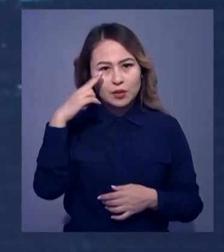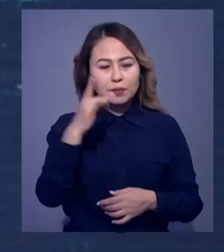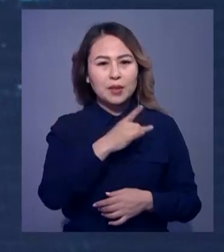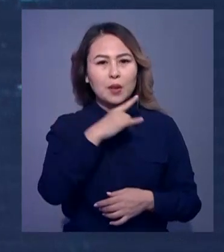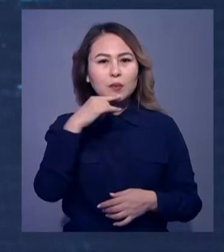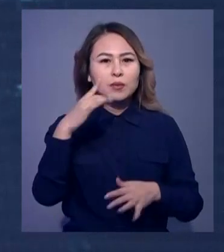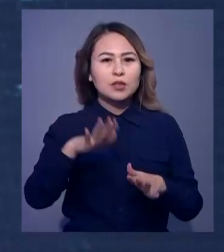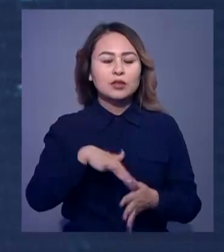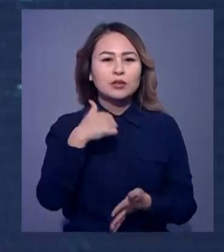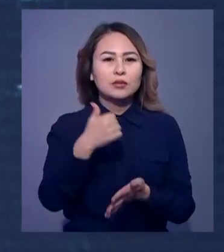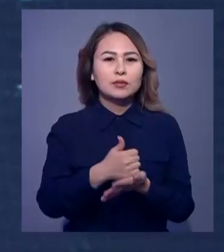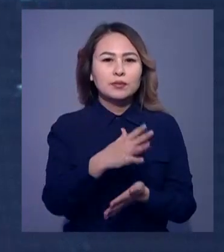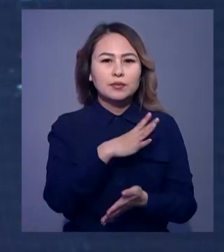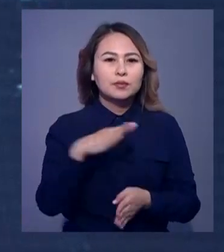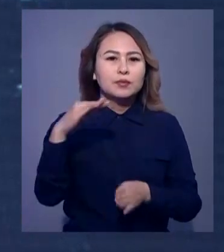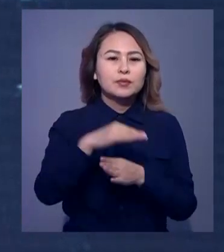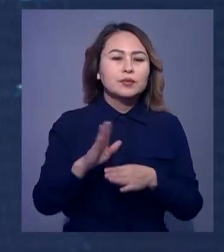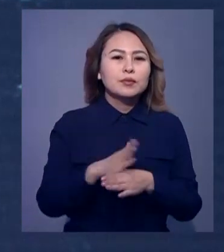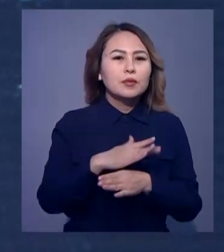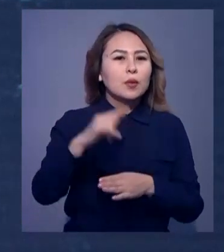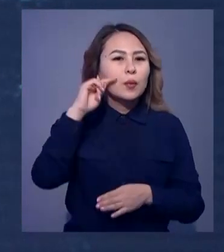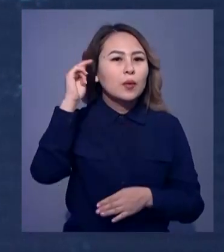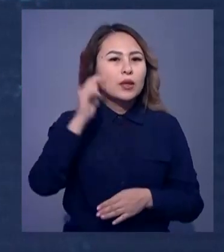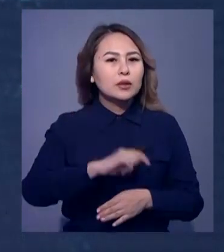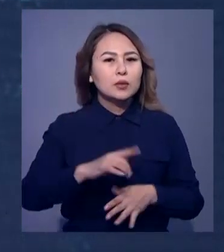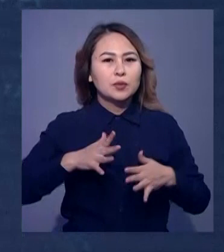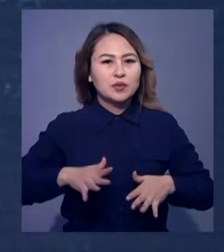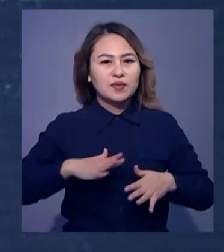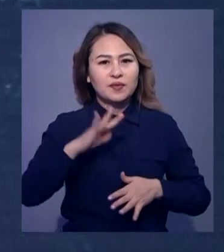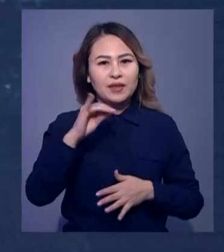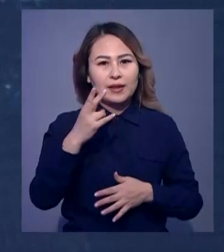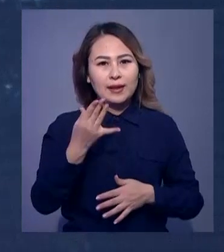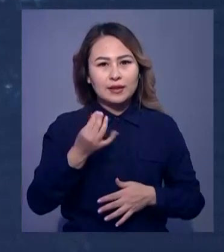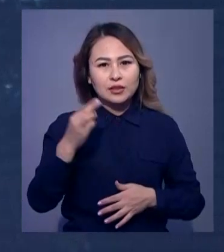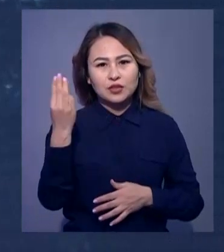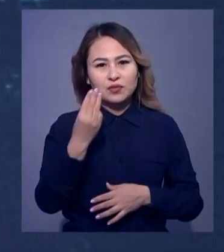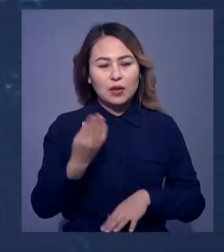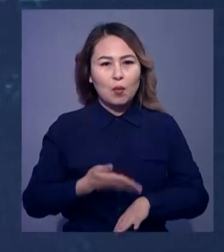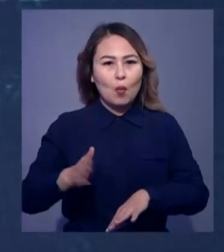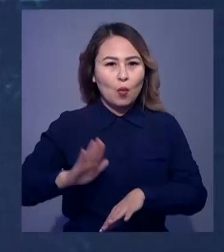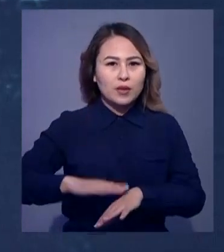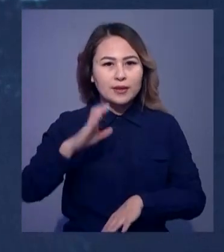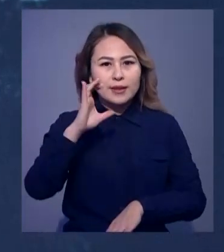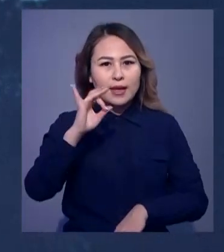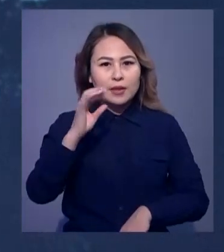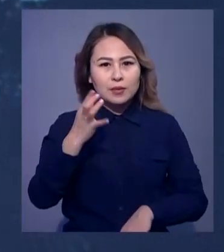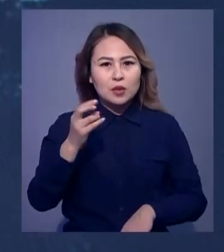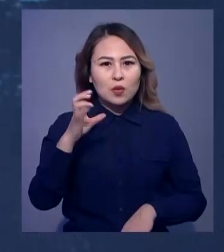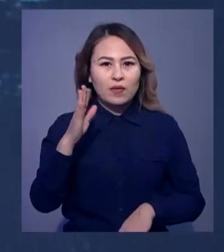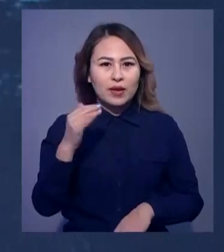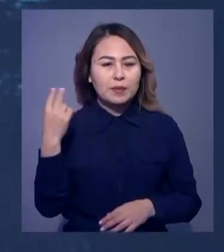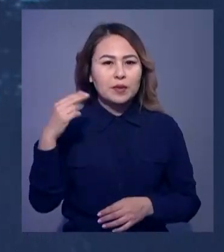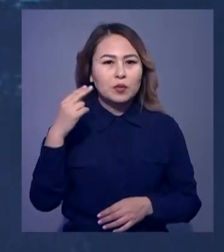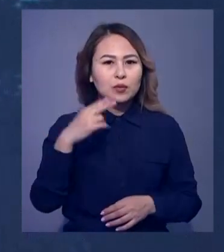Азербайжан, Беларусь елдерінің башылары жолдады. Одан бөлек, Украина, Грузия, Финляндия, Швейцария, Польша, Сербия және Словакия